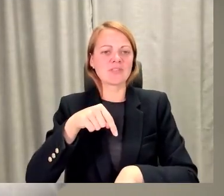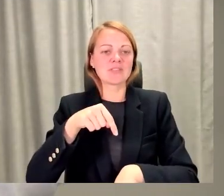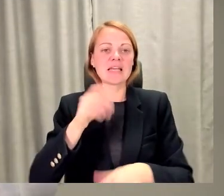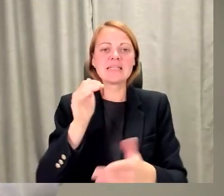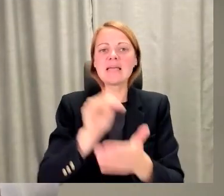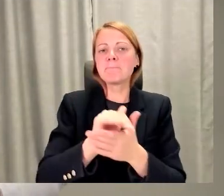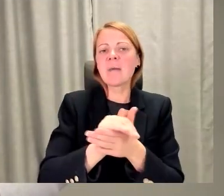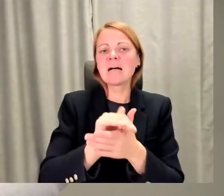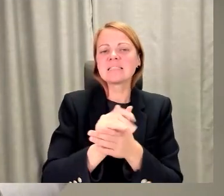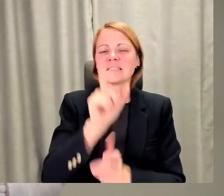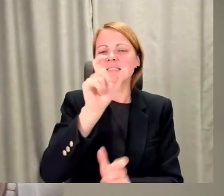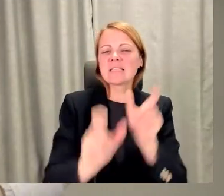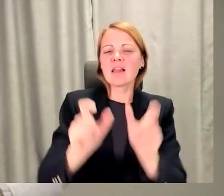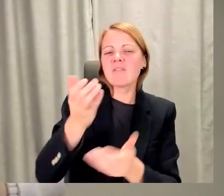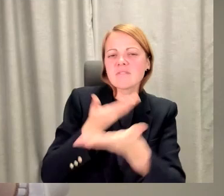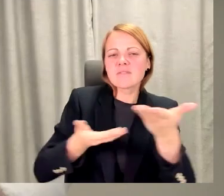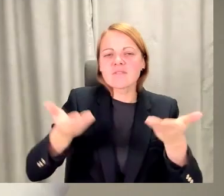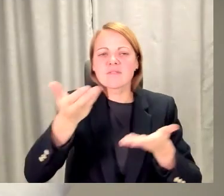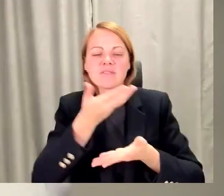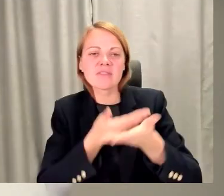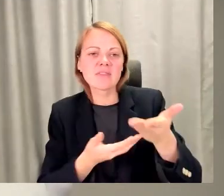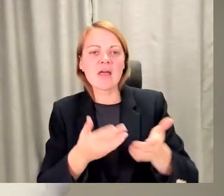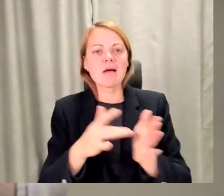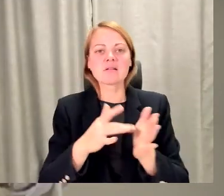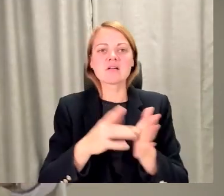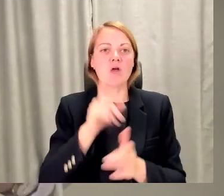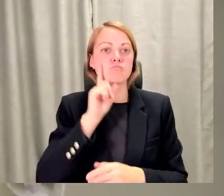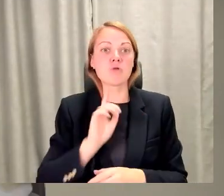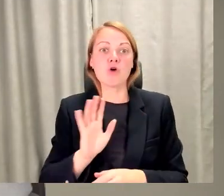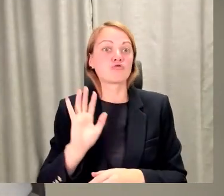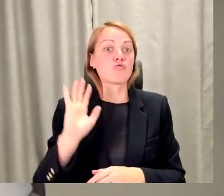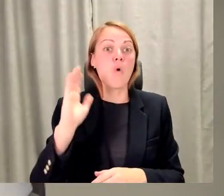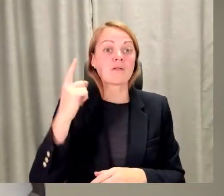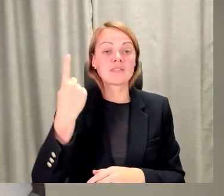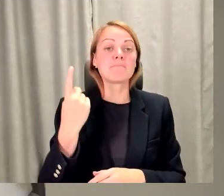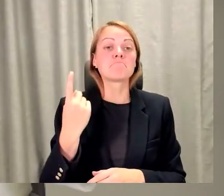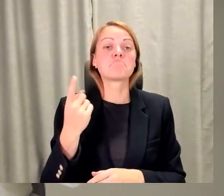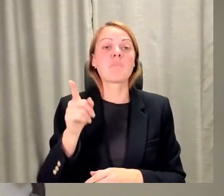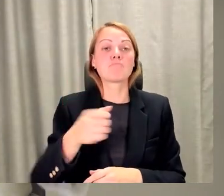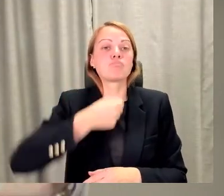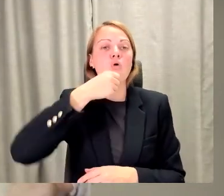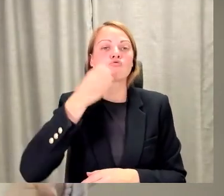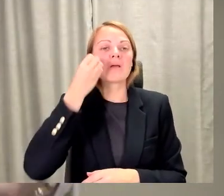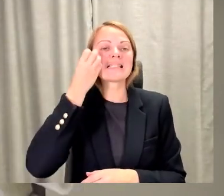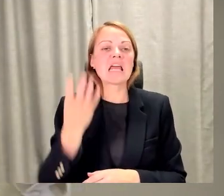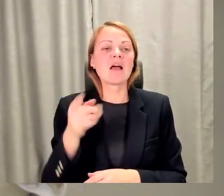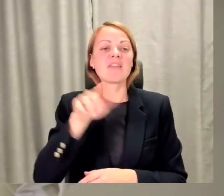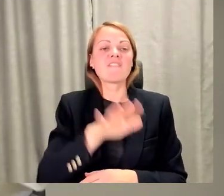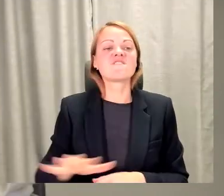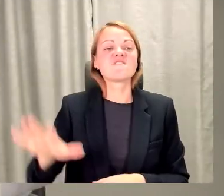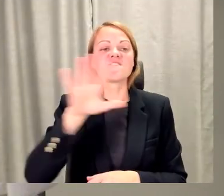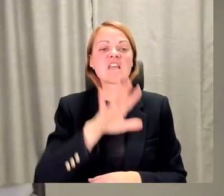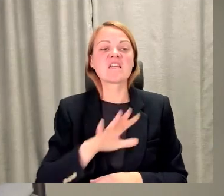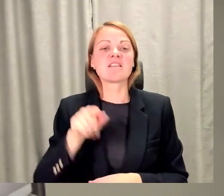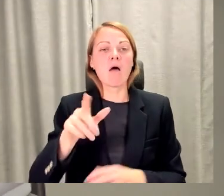cilvēkiem, jo kāda ir priekšrocība pieauguša izglītība, ka tā ir vide, kur profesionāļi nodod